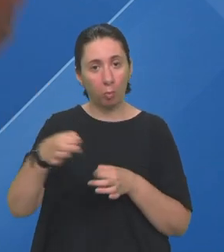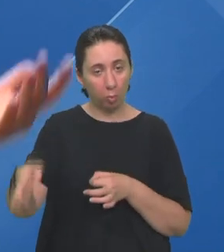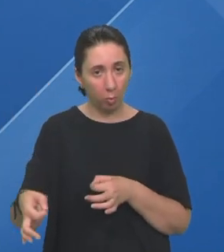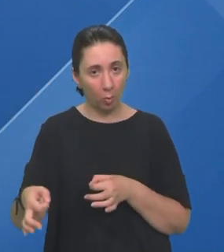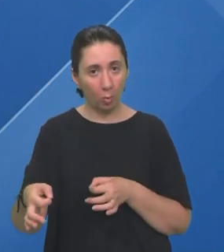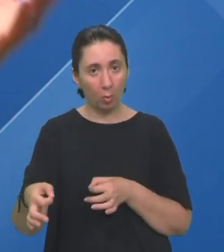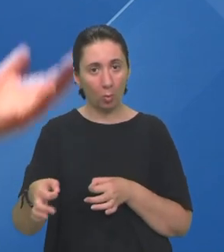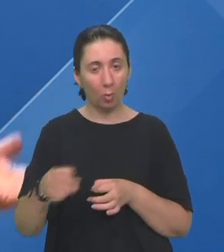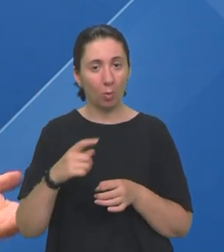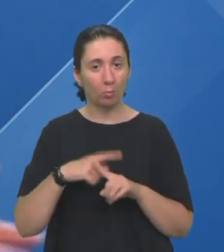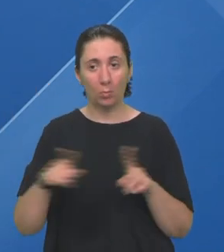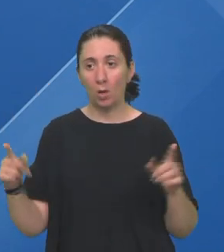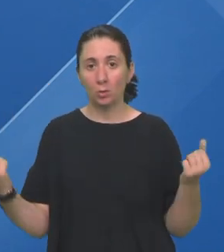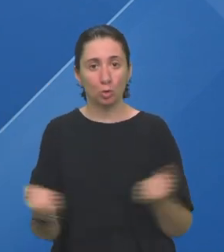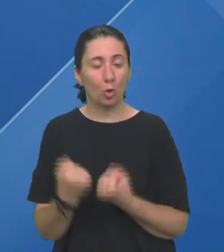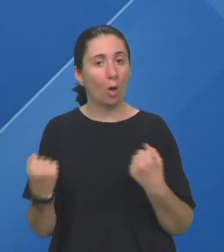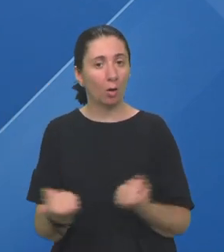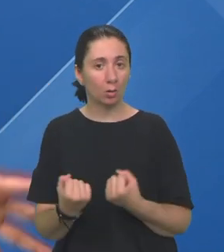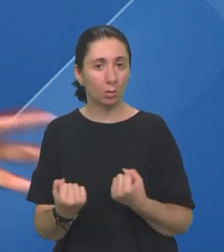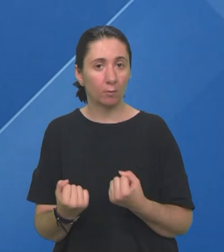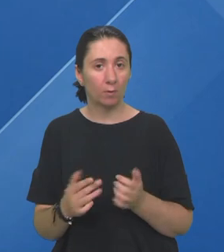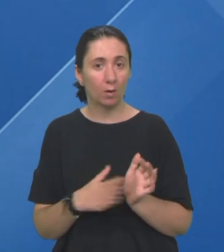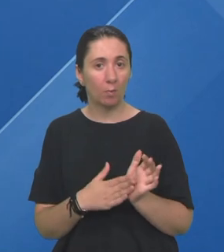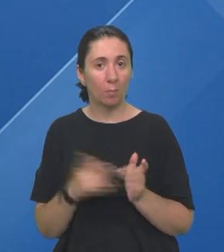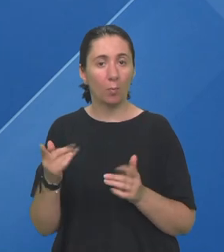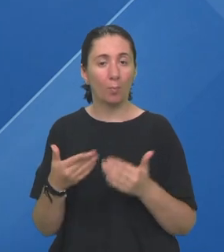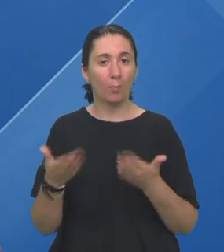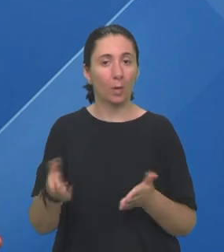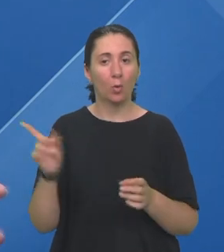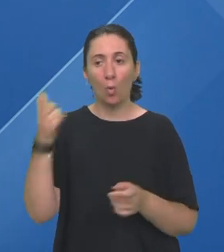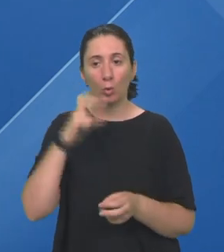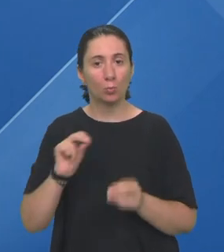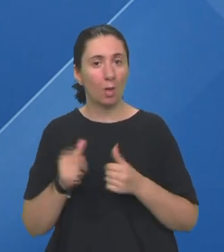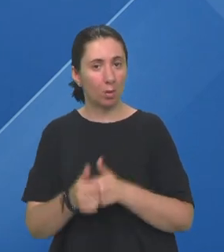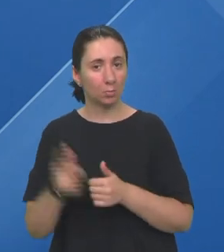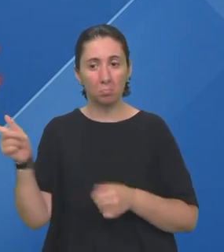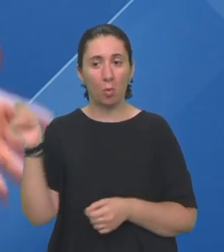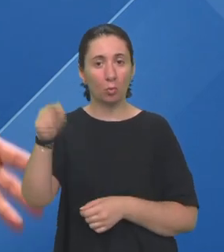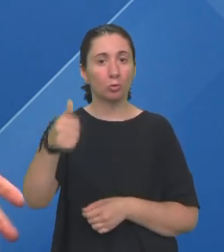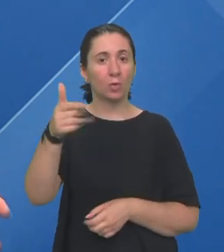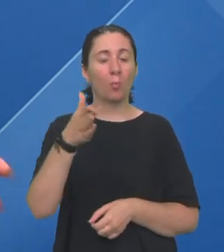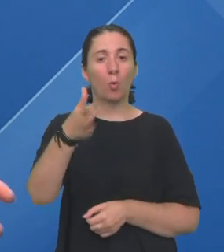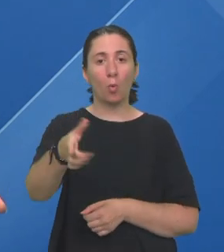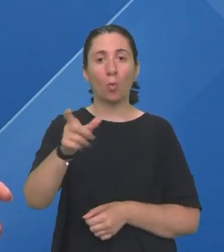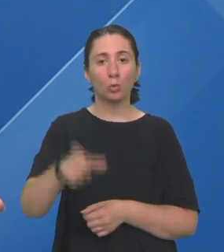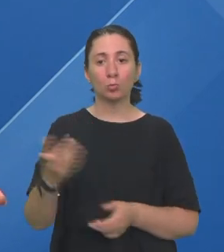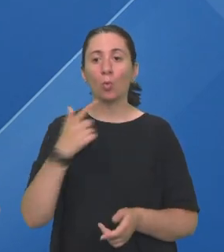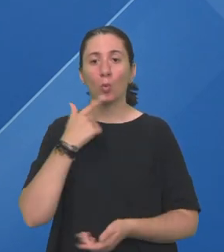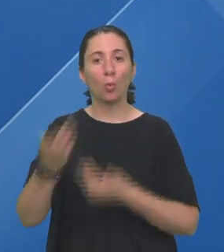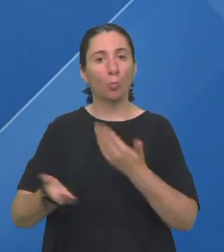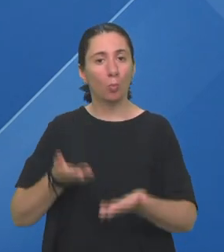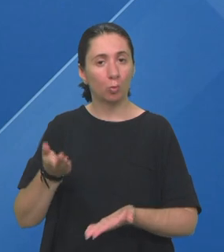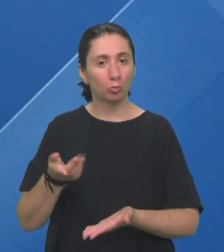napravimo za različite aktivnosti Što je recimo prednost osobnih asistenata Jer oni dođu samo kod osobe koje pružaju